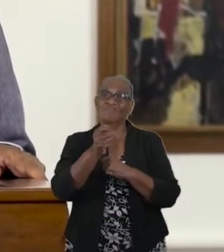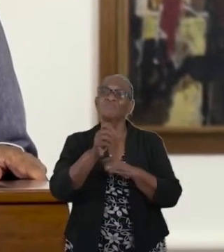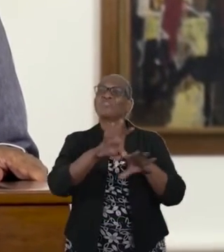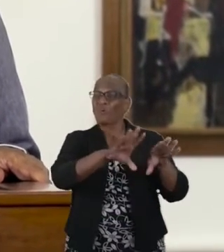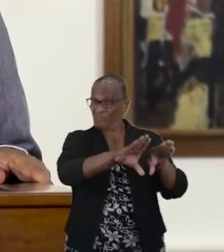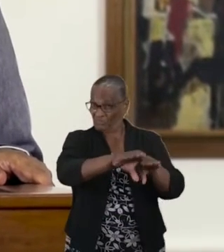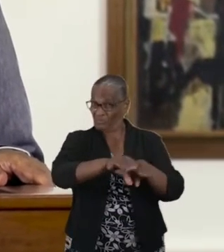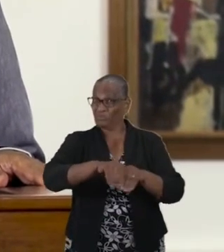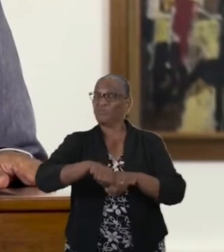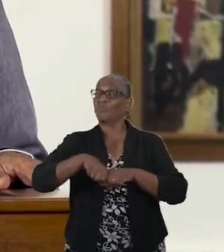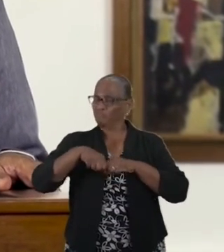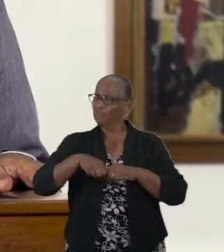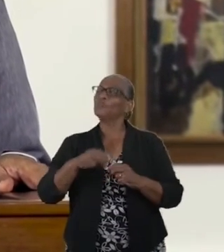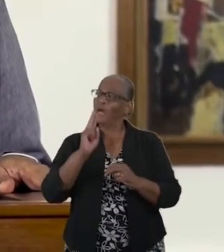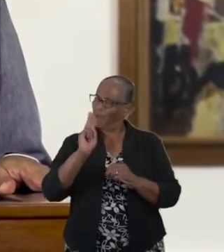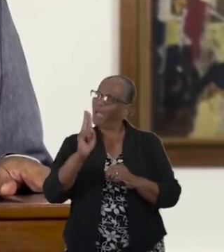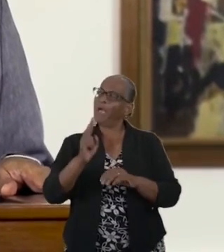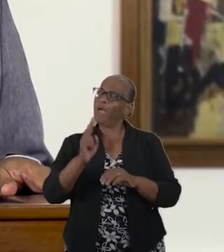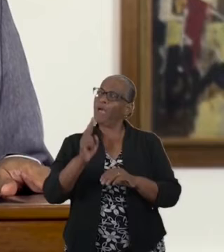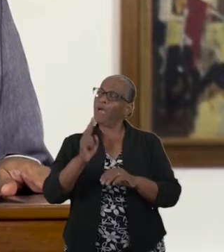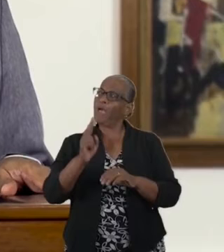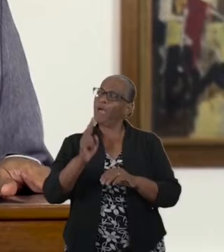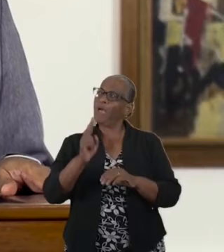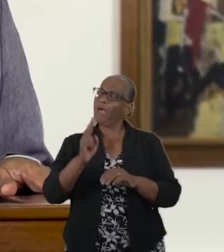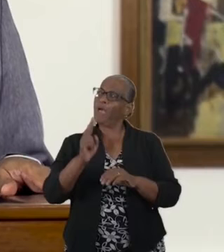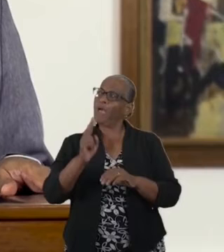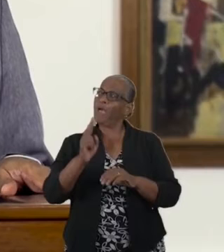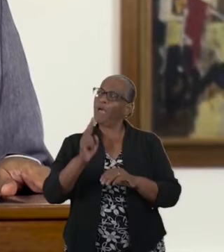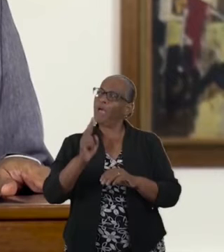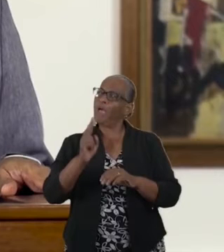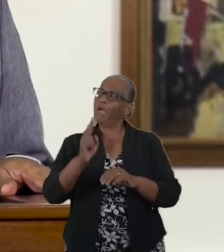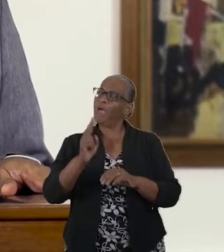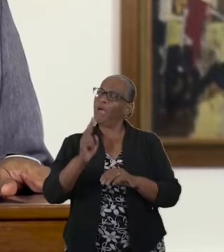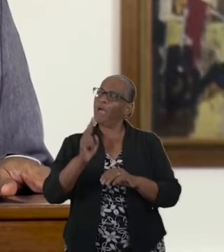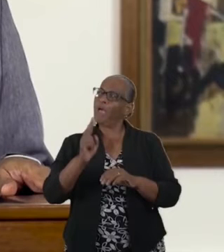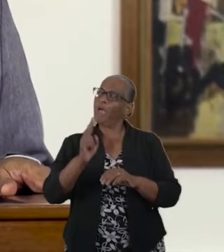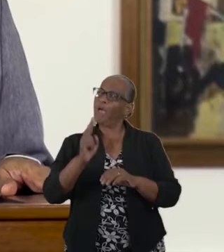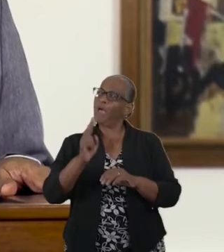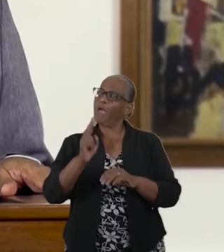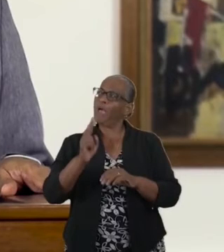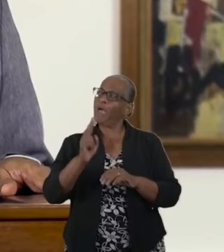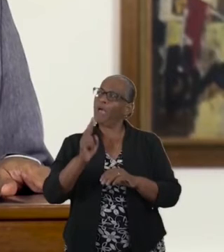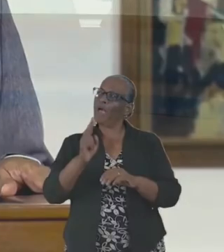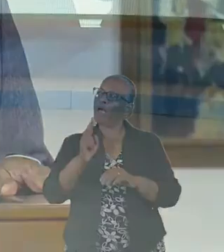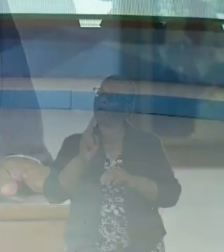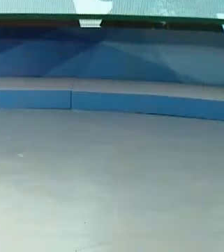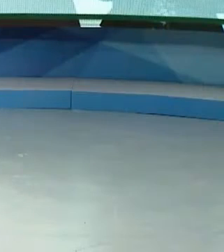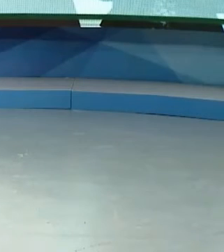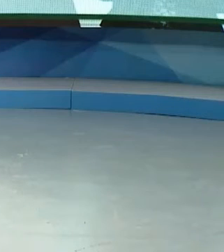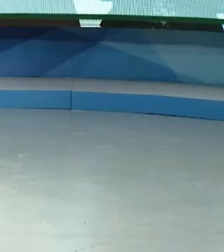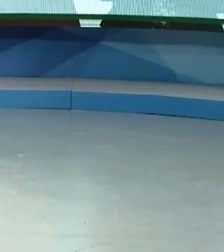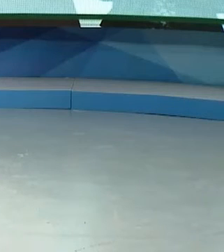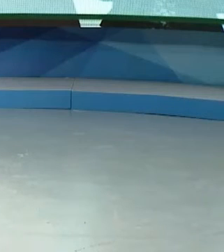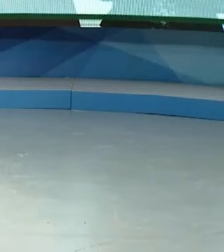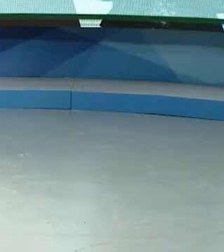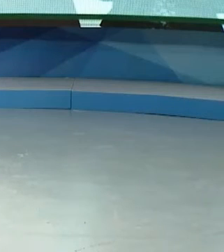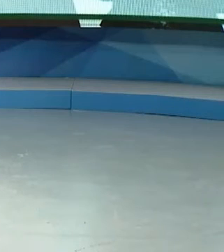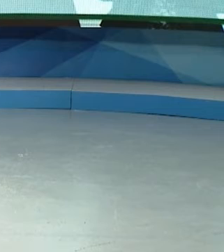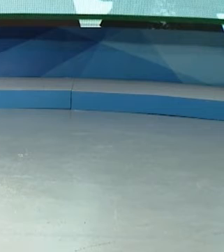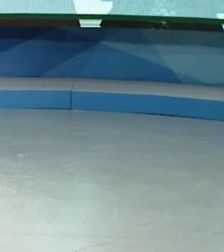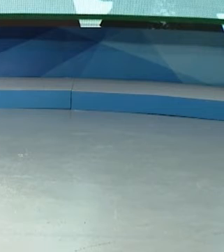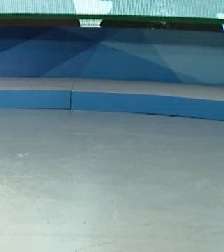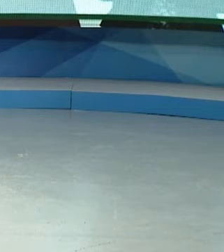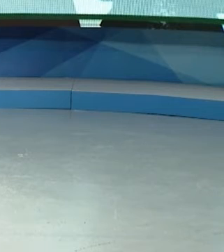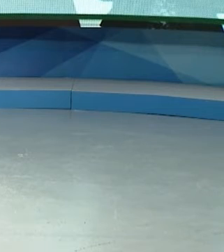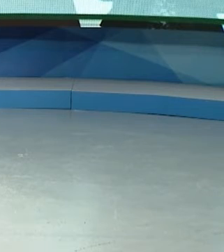is bijgesteld van 8 tot 5 uur in de ochtend. Er zijn negen maatregelen die per vandaag ingaan en tot en met